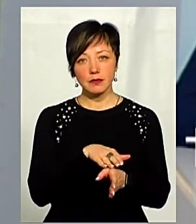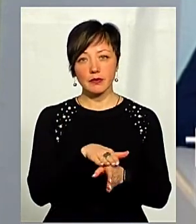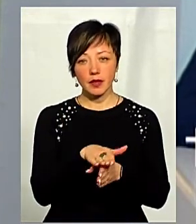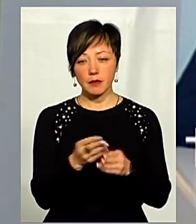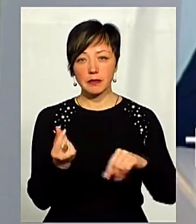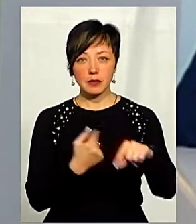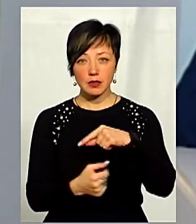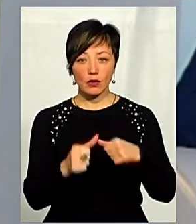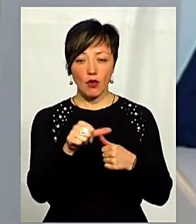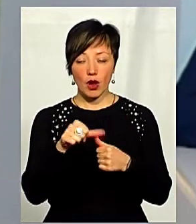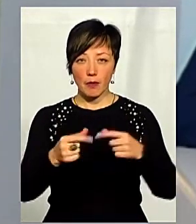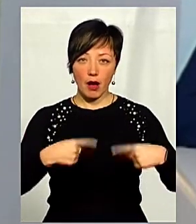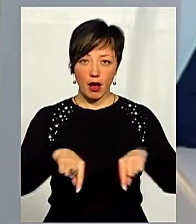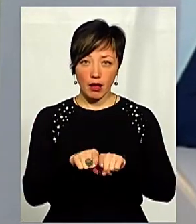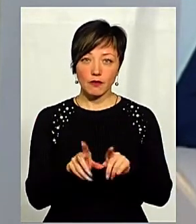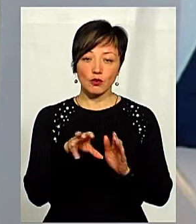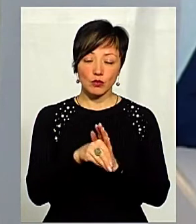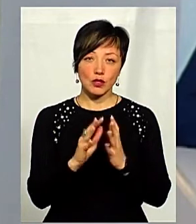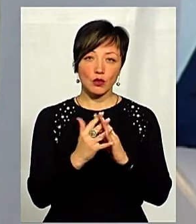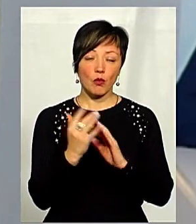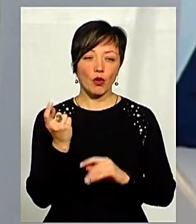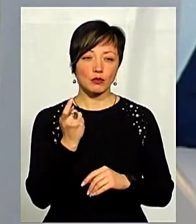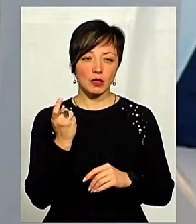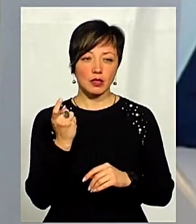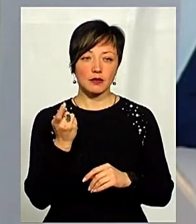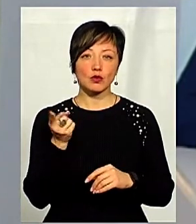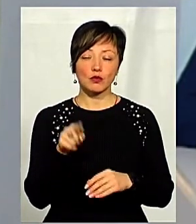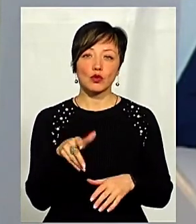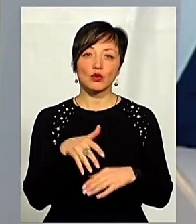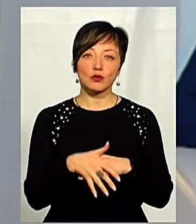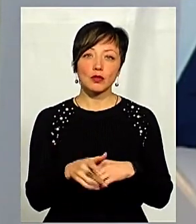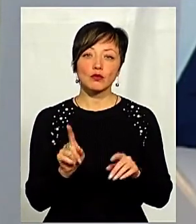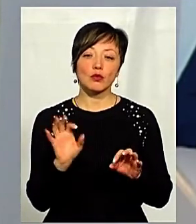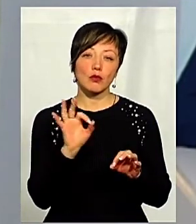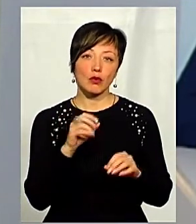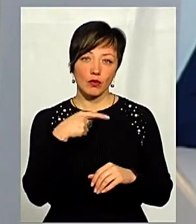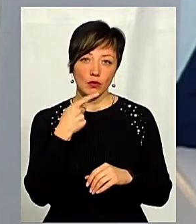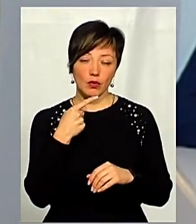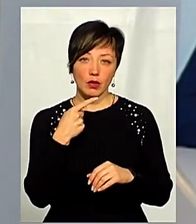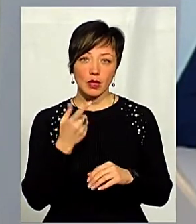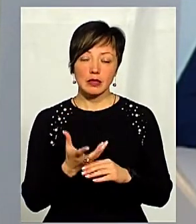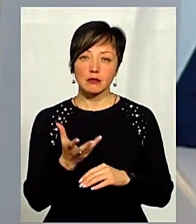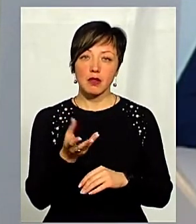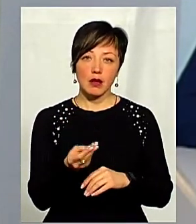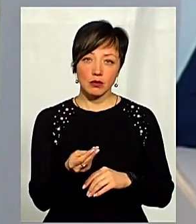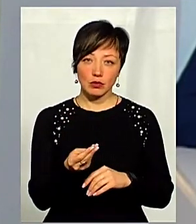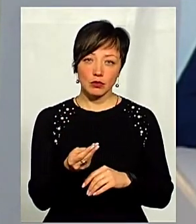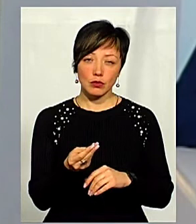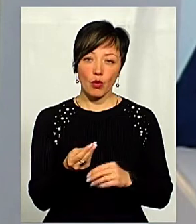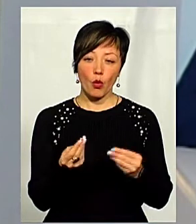підприємницької діяльності в окремих галузях, тому самому сільському господарстві, то ми розуміємо, що тут іде мова про сплату